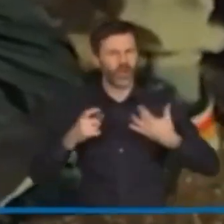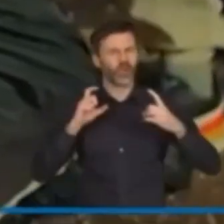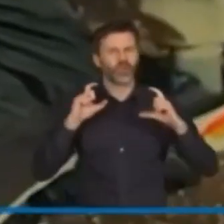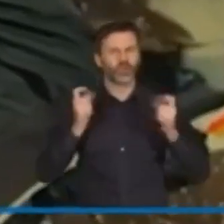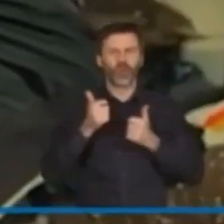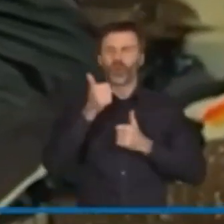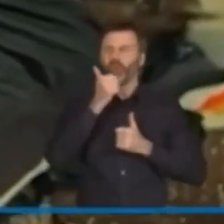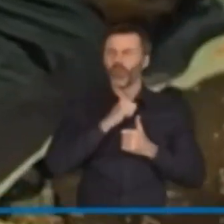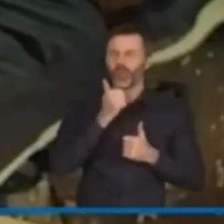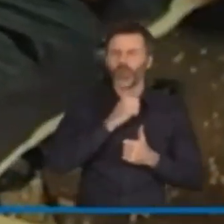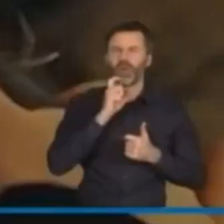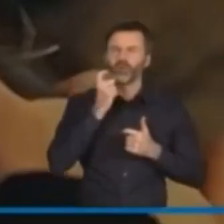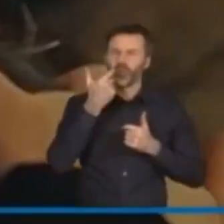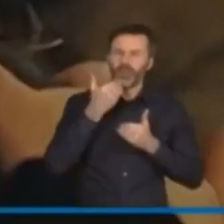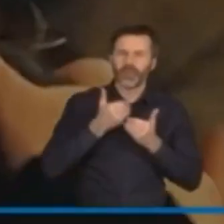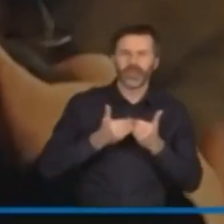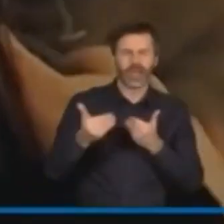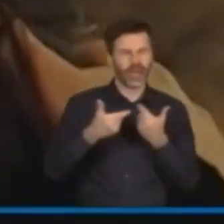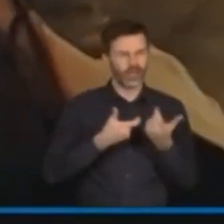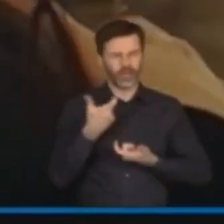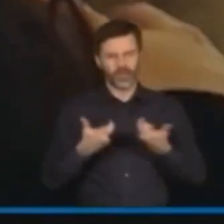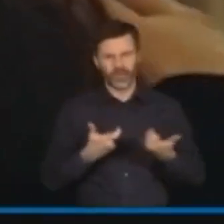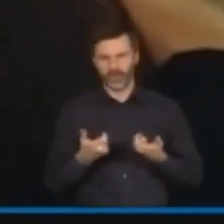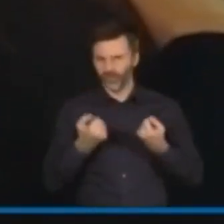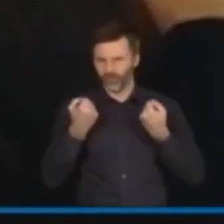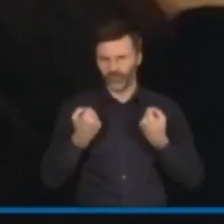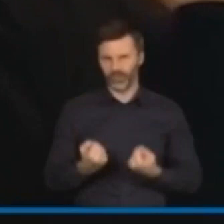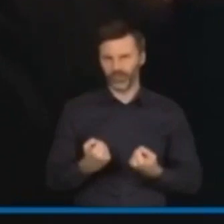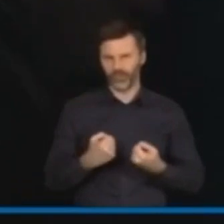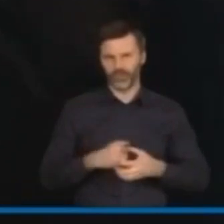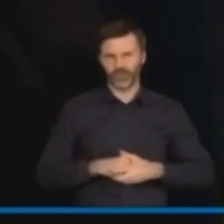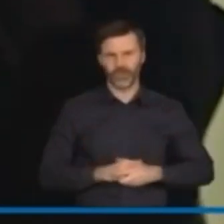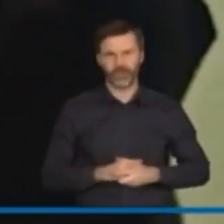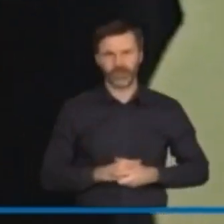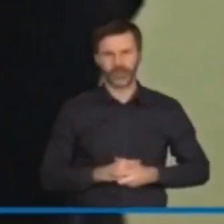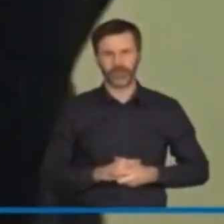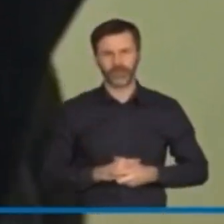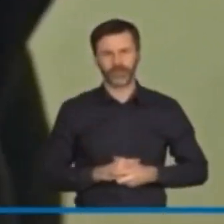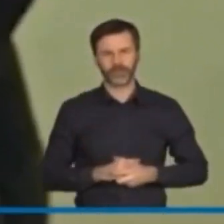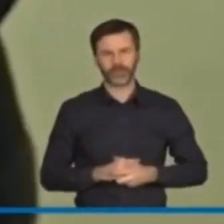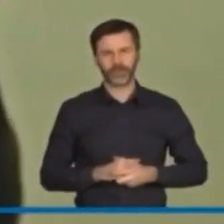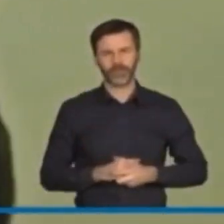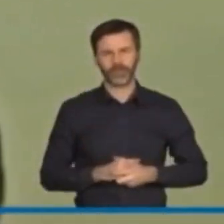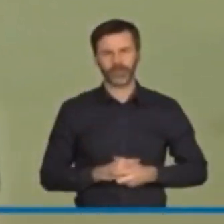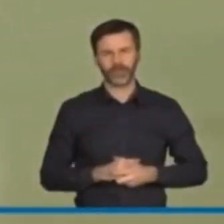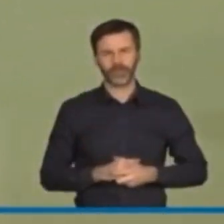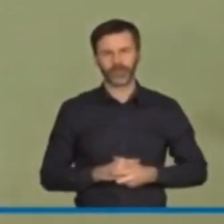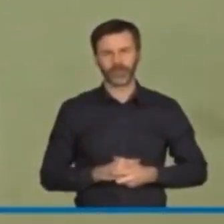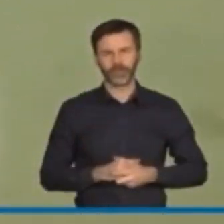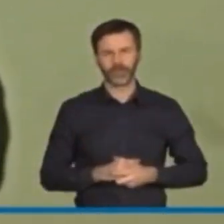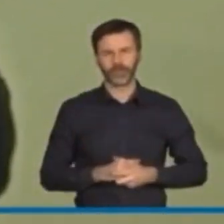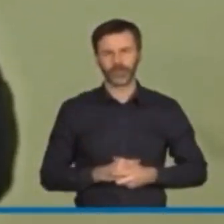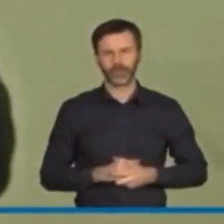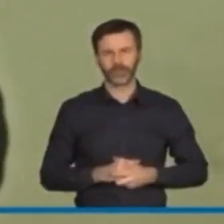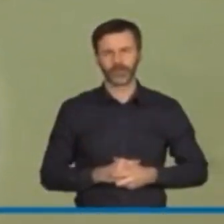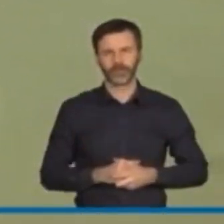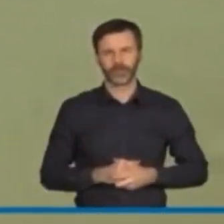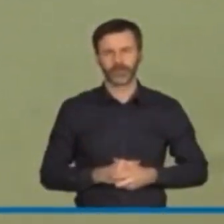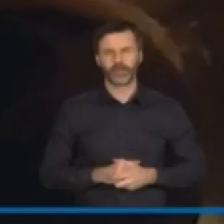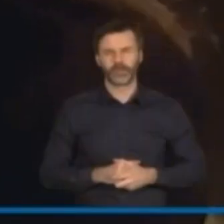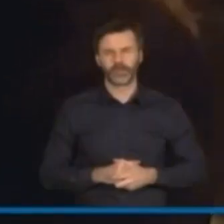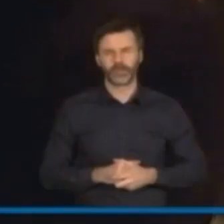próbuje ze sobą zrobić. Mieści że... w